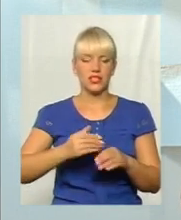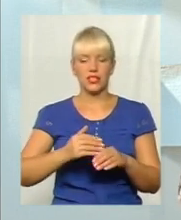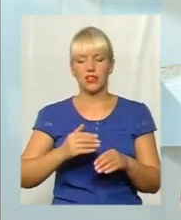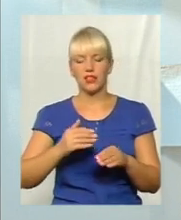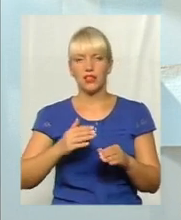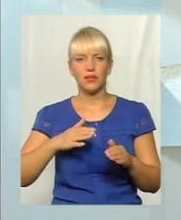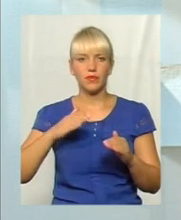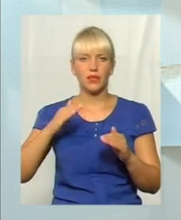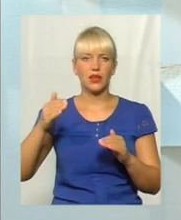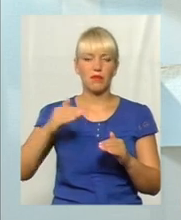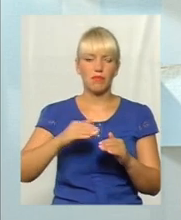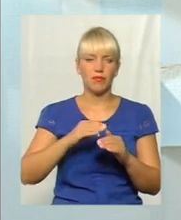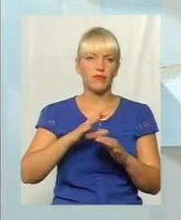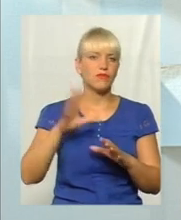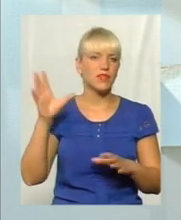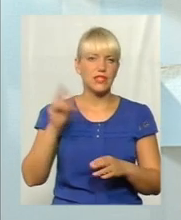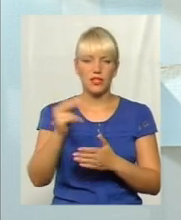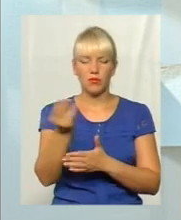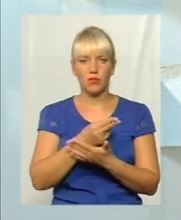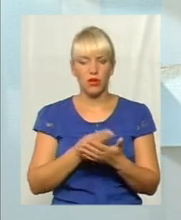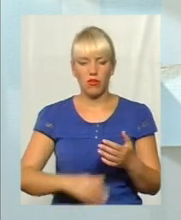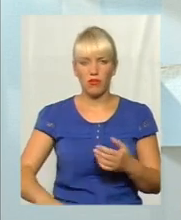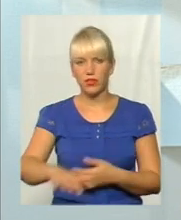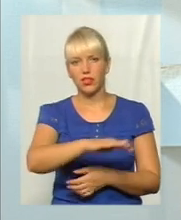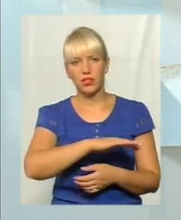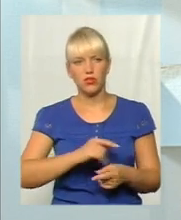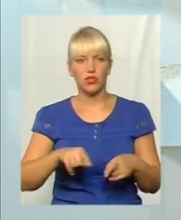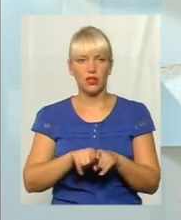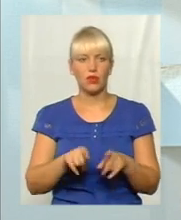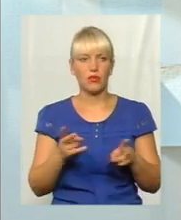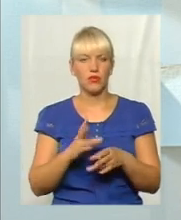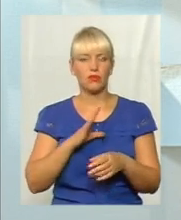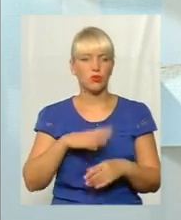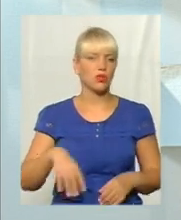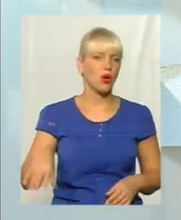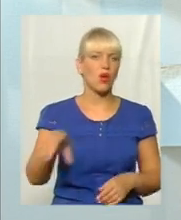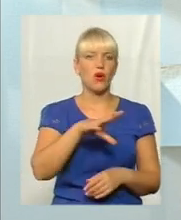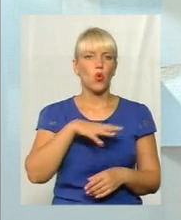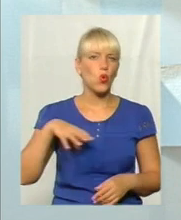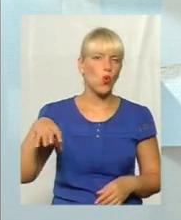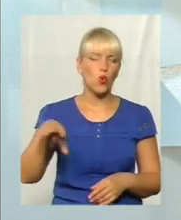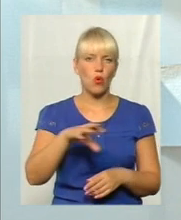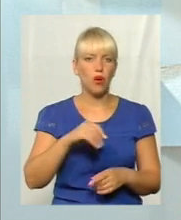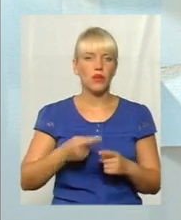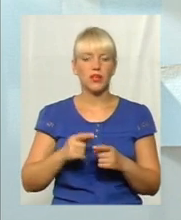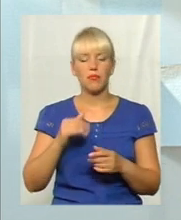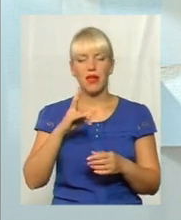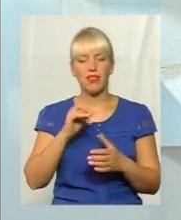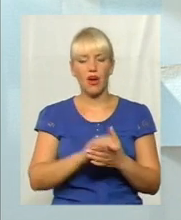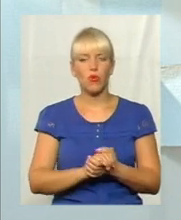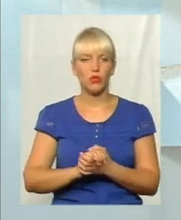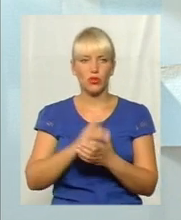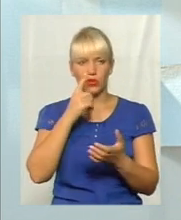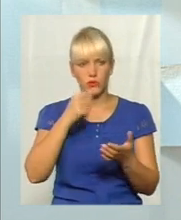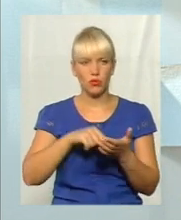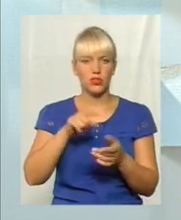сходи, бордюри, все позначено, і так повинно бути кругом. І ми на комітеті доступності постійно про